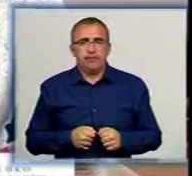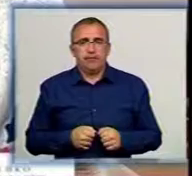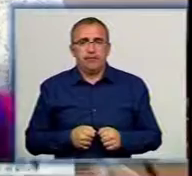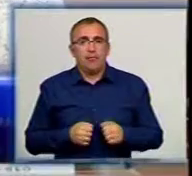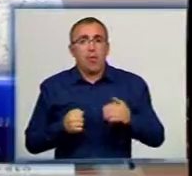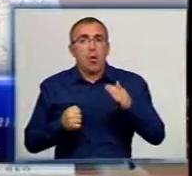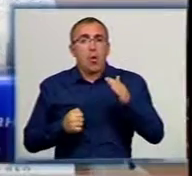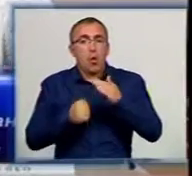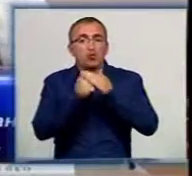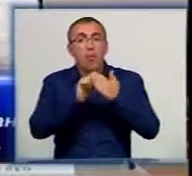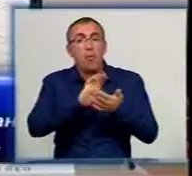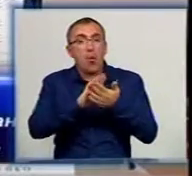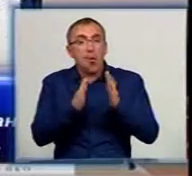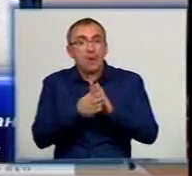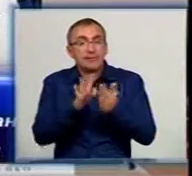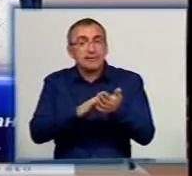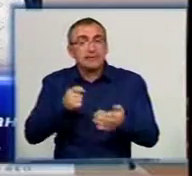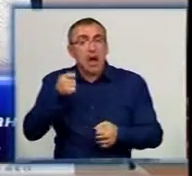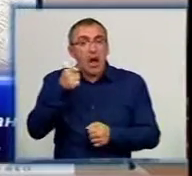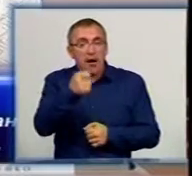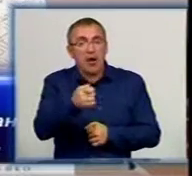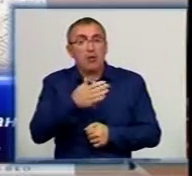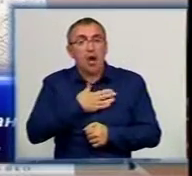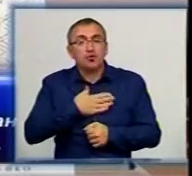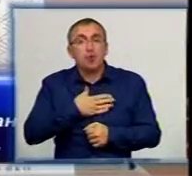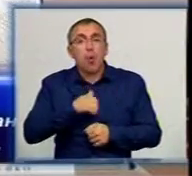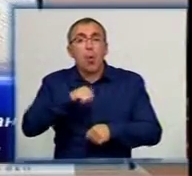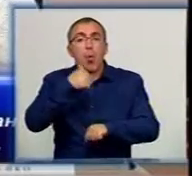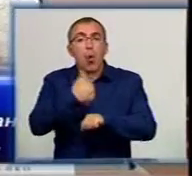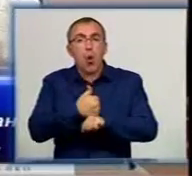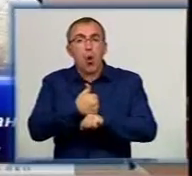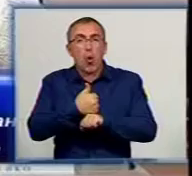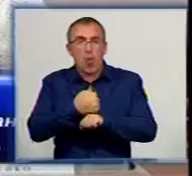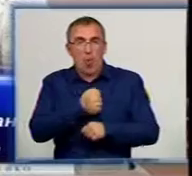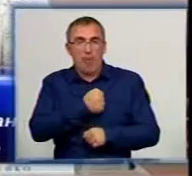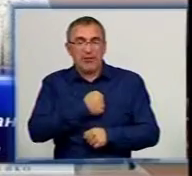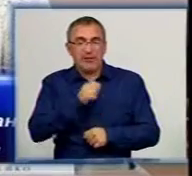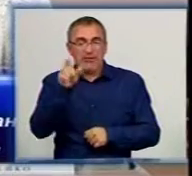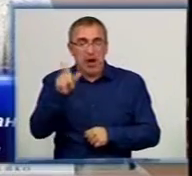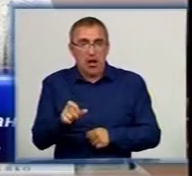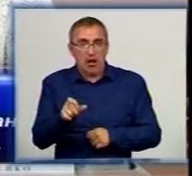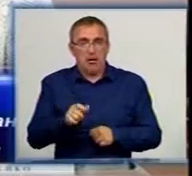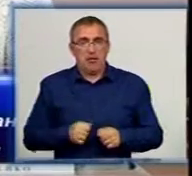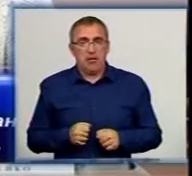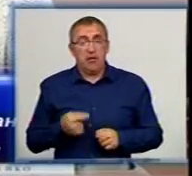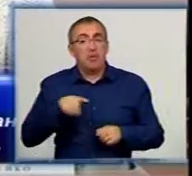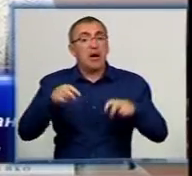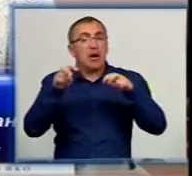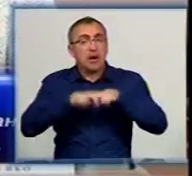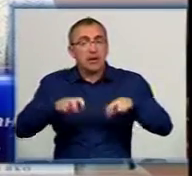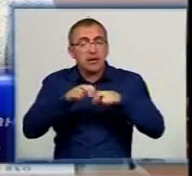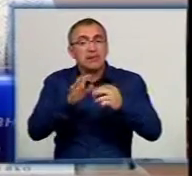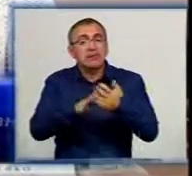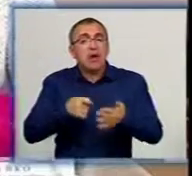Основополагаючі заявки – це нашого комісара. І плюс ще ми розсматриваємо